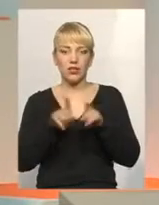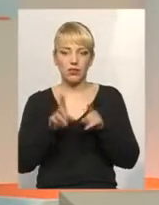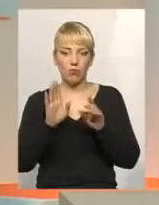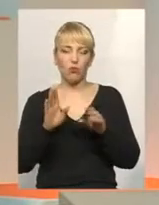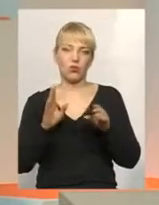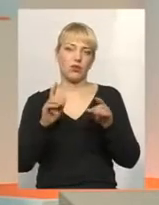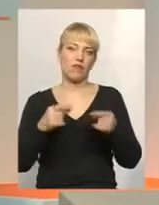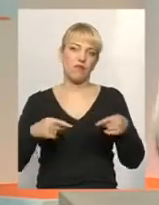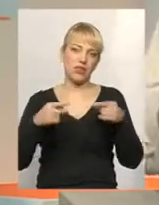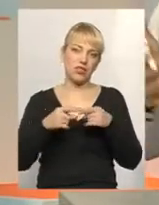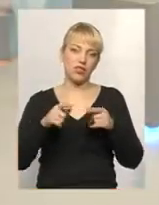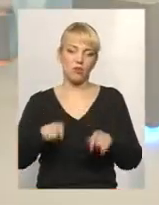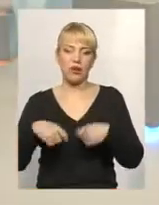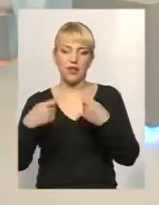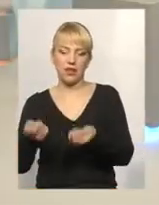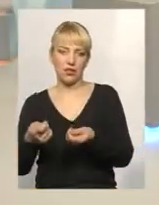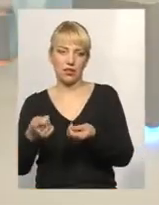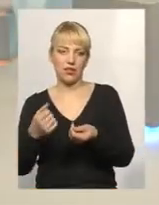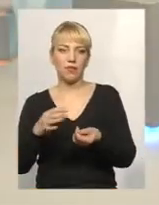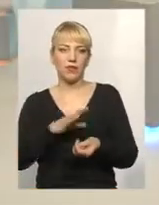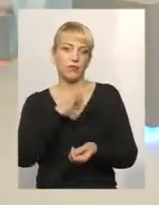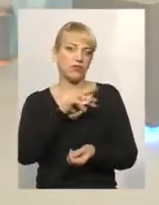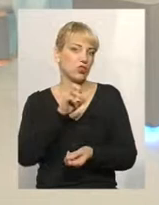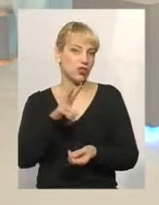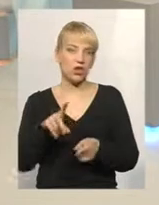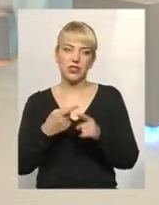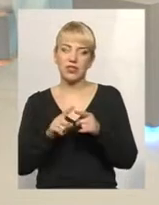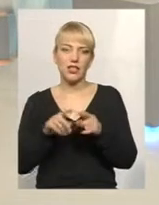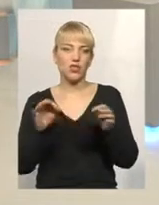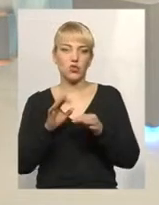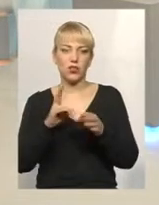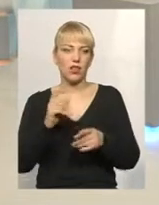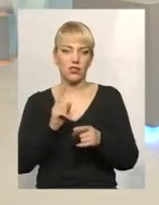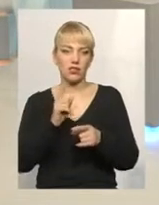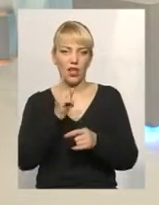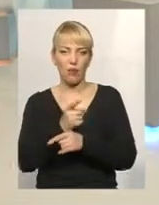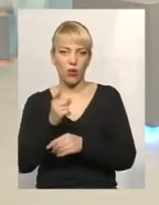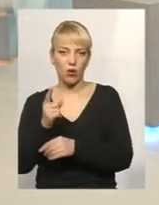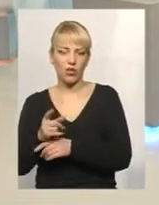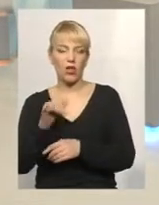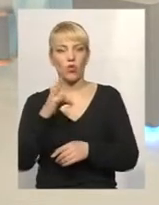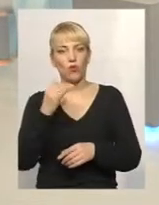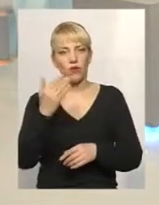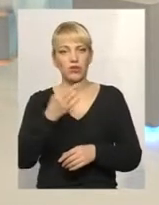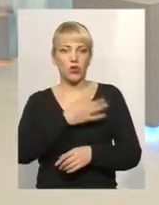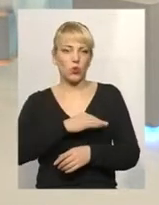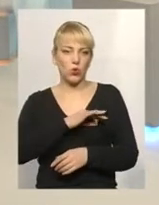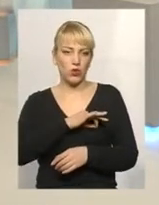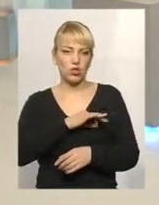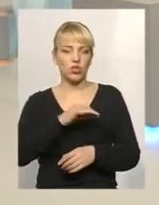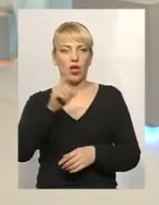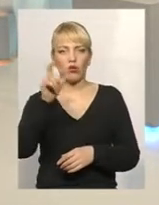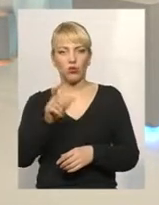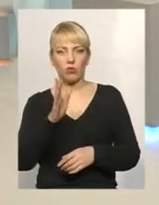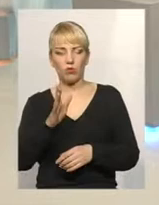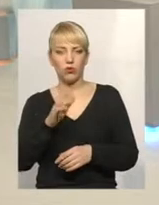надавача послугу. Тобто передатися той самий бувший жаль. Це нічого не забирання. Єдине, що у вас буде вже юридична особа створена в ОСББ,